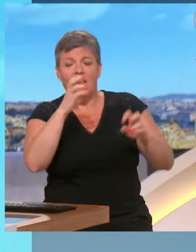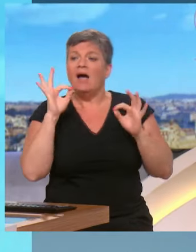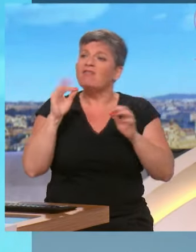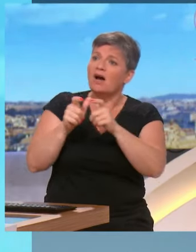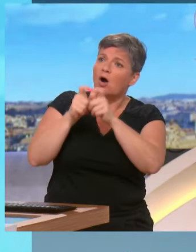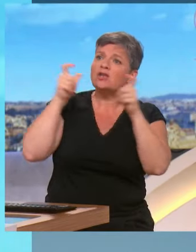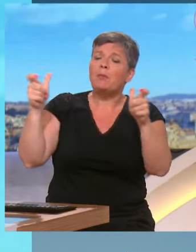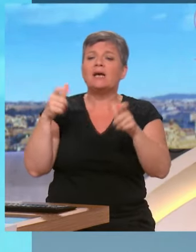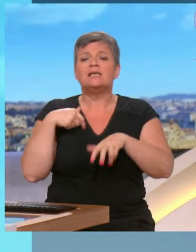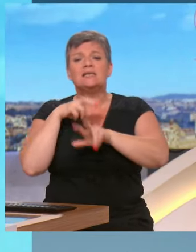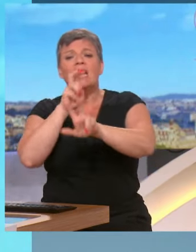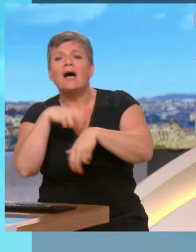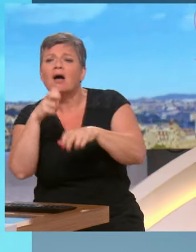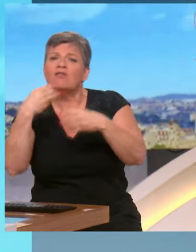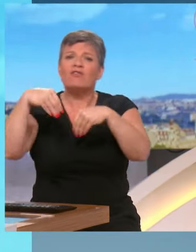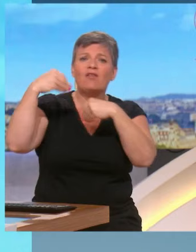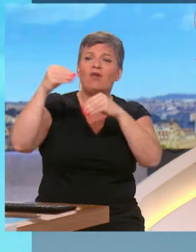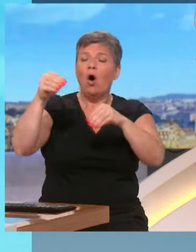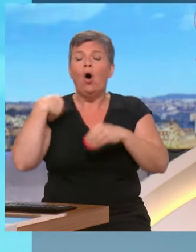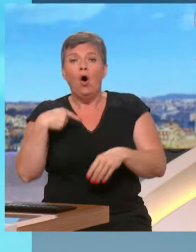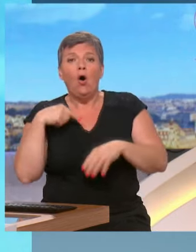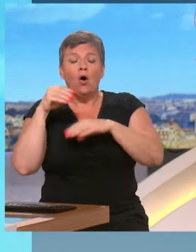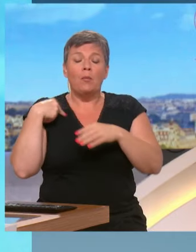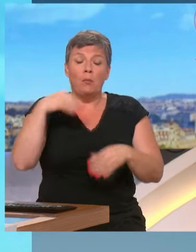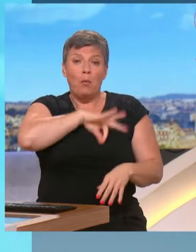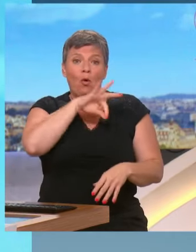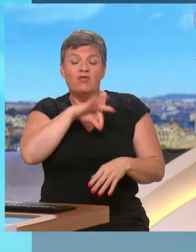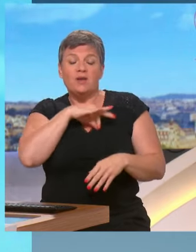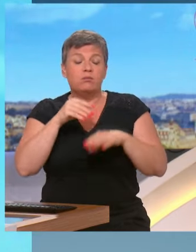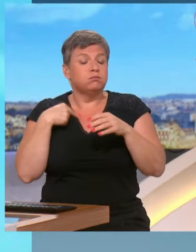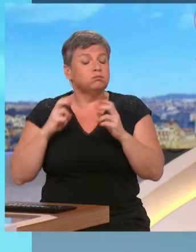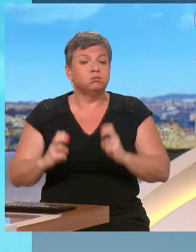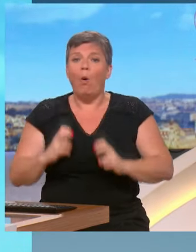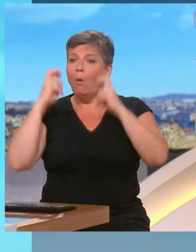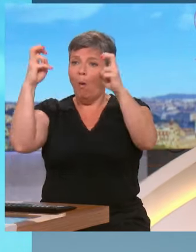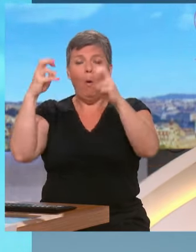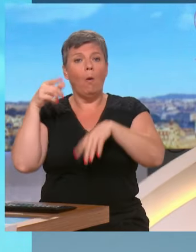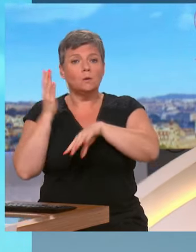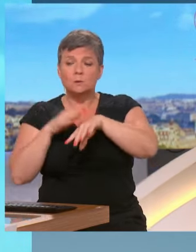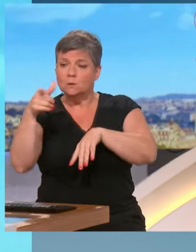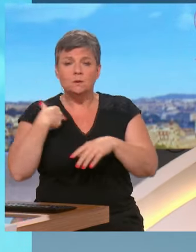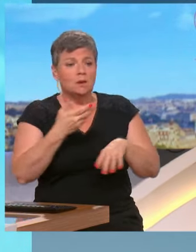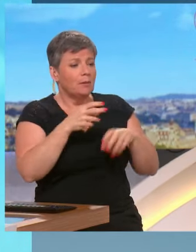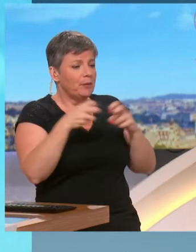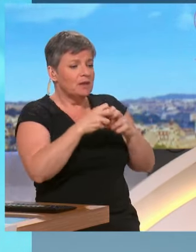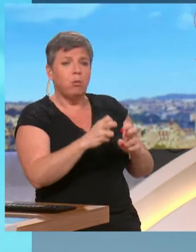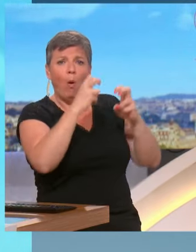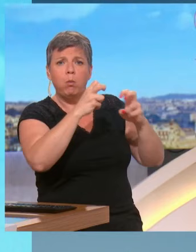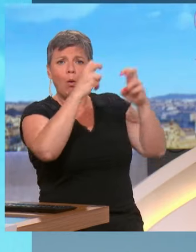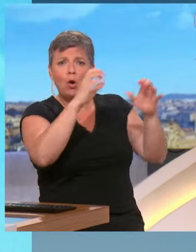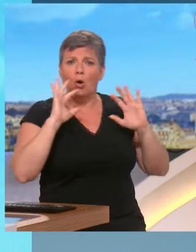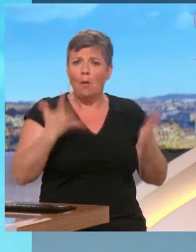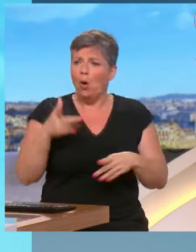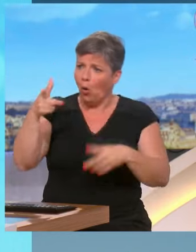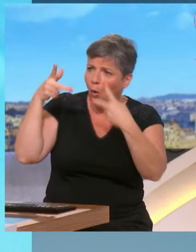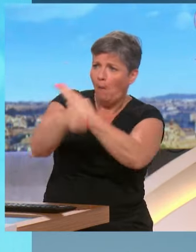entreprises agroalimentaires dont les profits ont explosé et explique pour plus de la moitié de l'augmentation des prix ? C'est ça que j'ai envie de proposer, c'est ça que j'ai envie de porter. Et pour